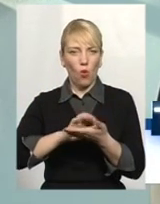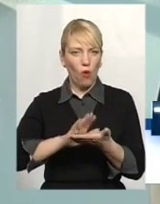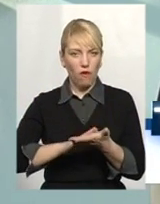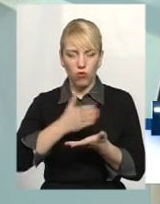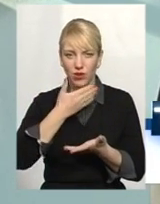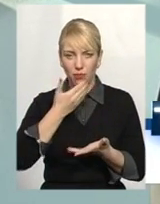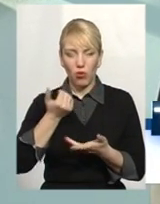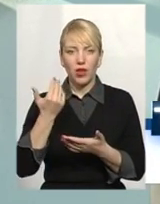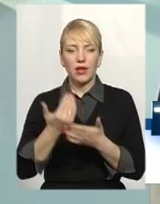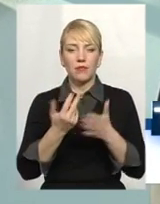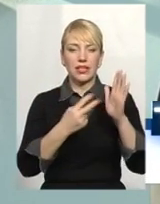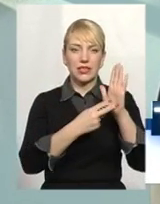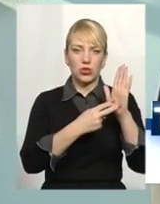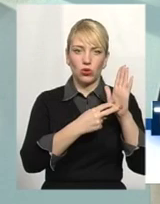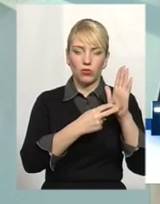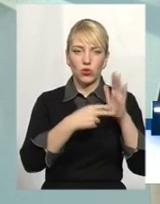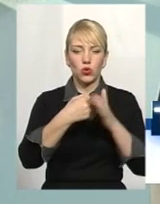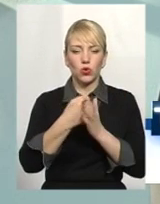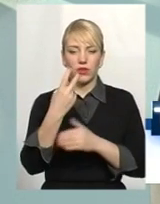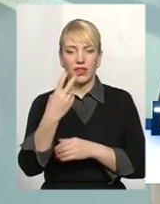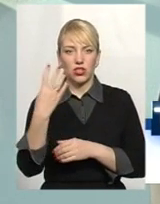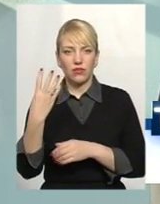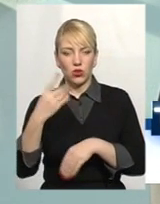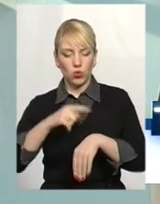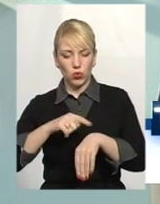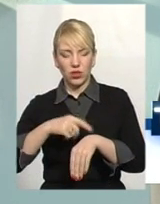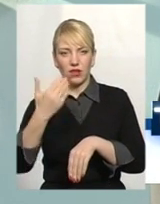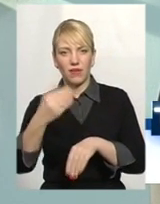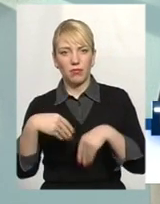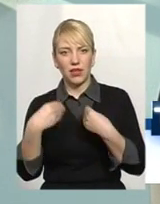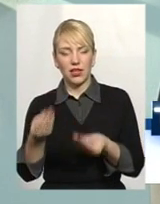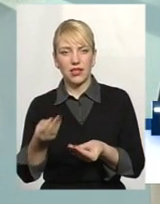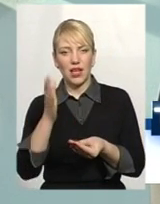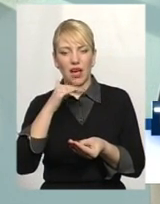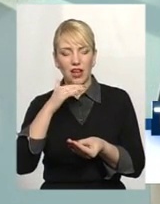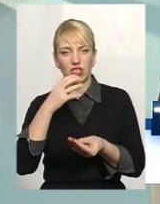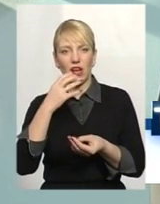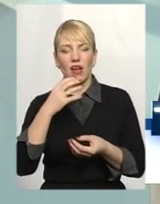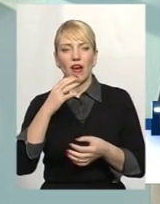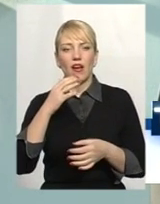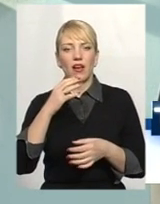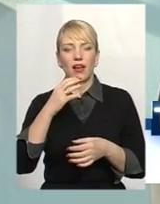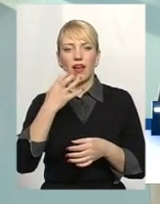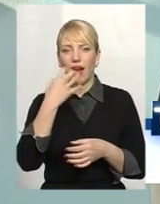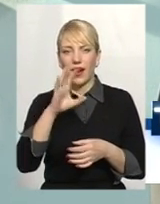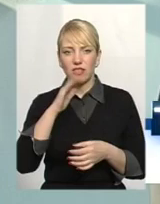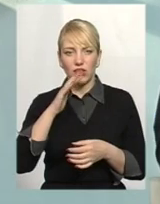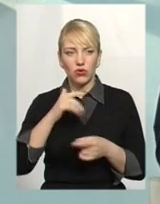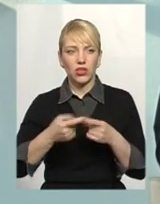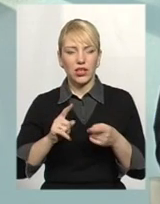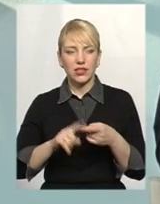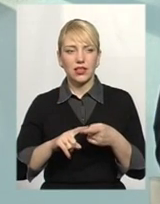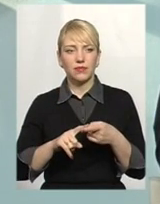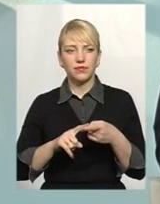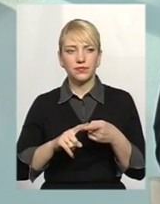з 7-ї години до 24-ї вам подається гаряче водопостачання, ваша норма складає 4,4 кубічних метра на